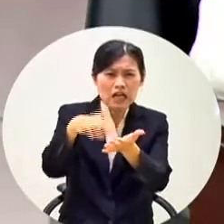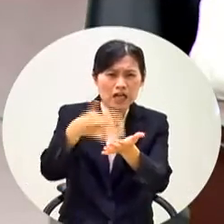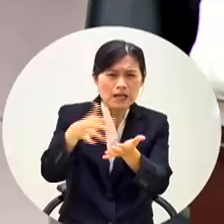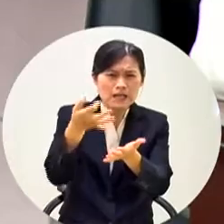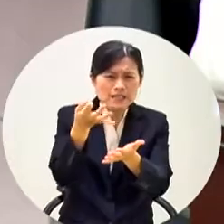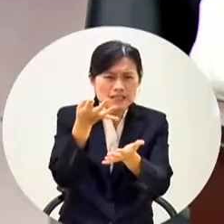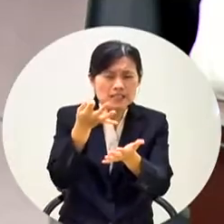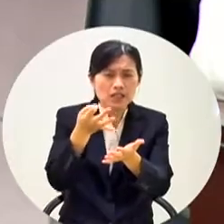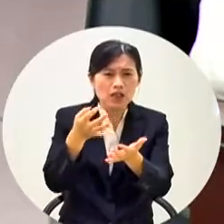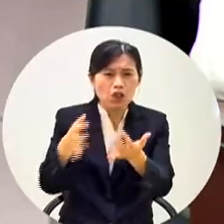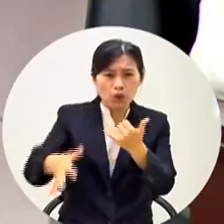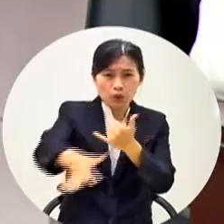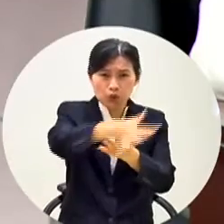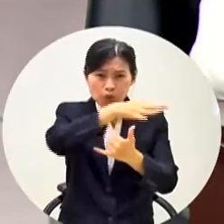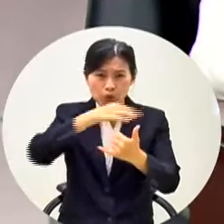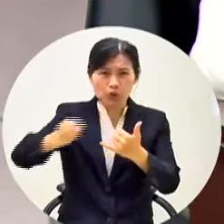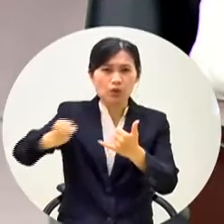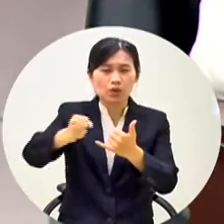是我們全台灣